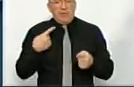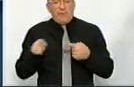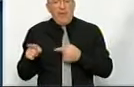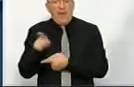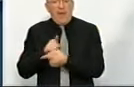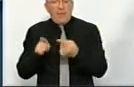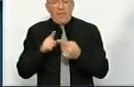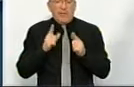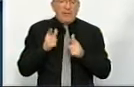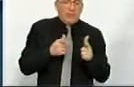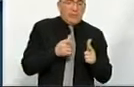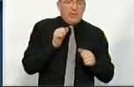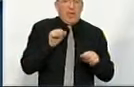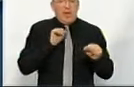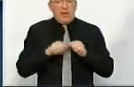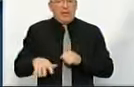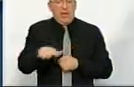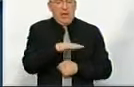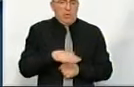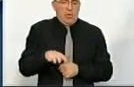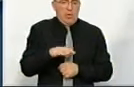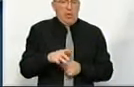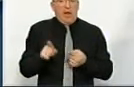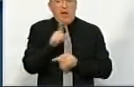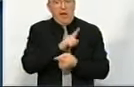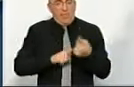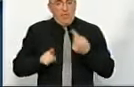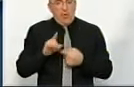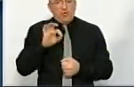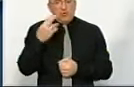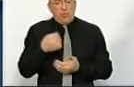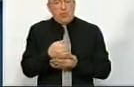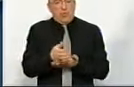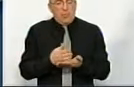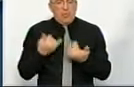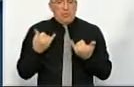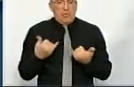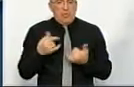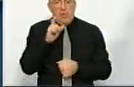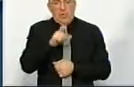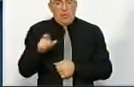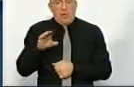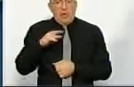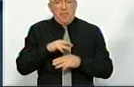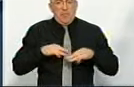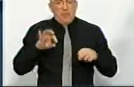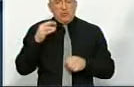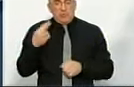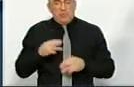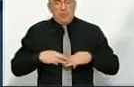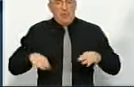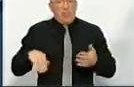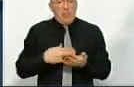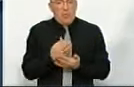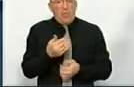реформи не узгоджені з адміністративно-територіальною. Реформа соціальних послуг. Зараз просто громадах Мінсоц, Міністерство соціальної